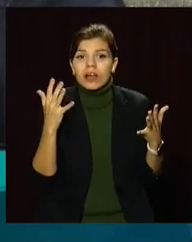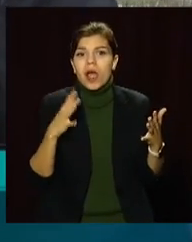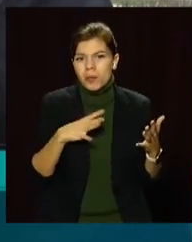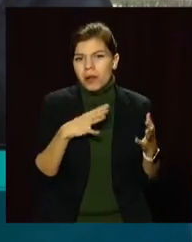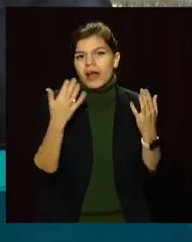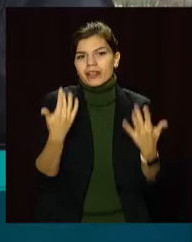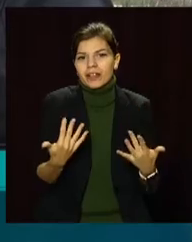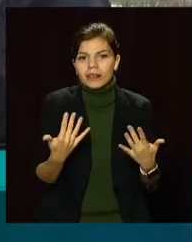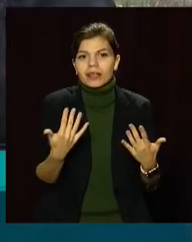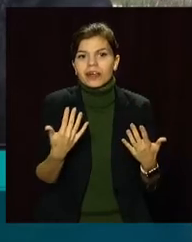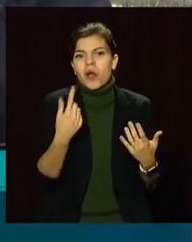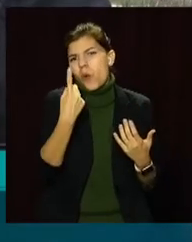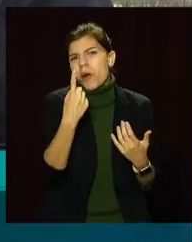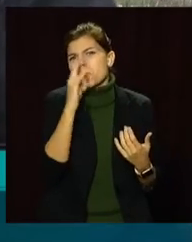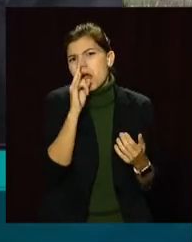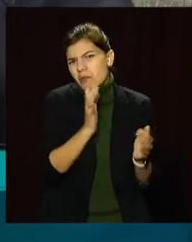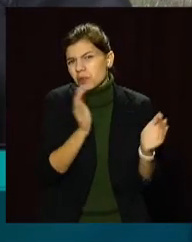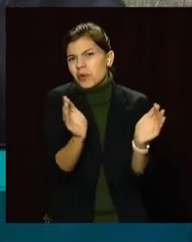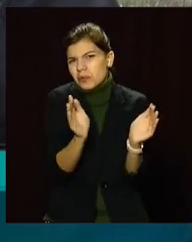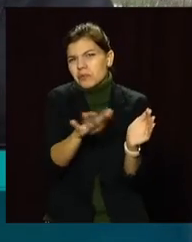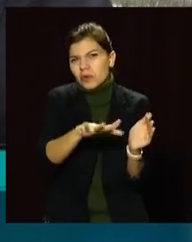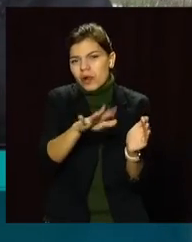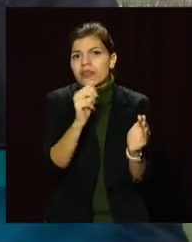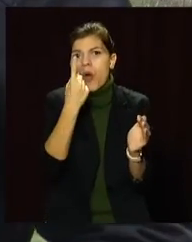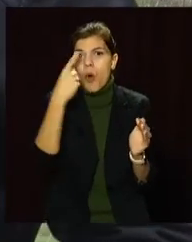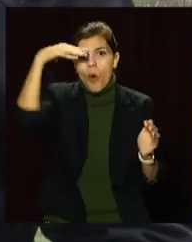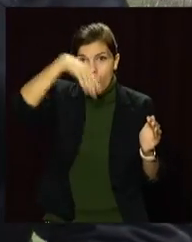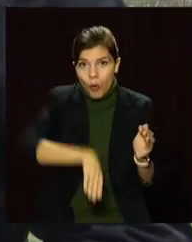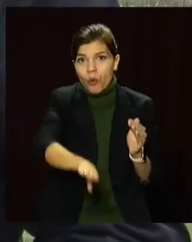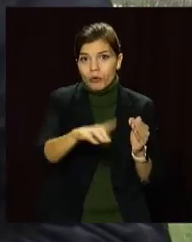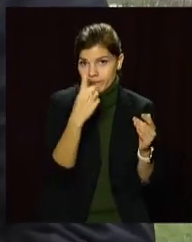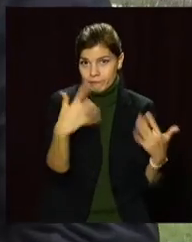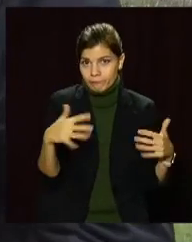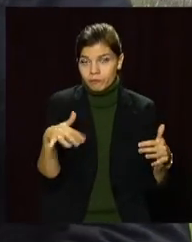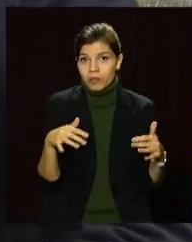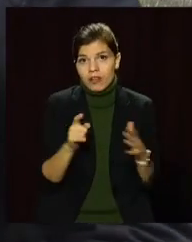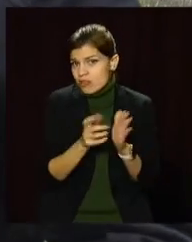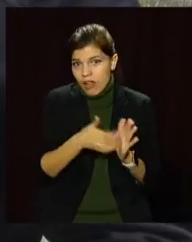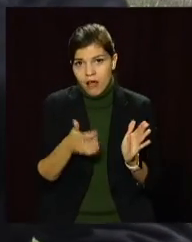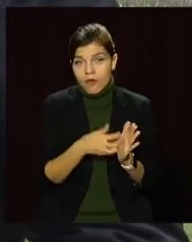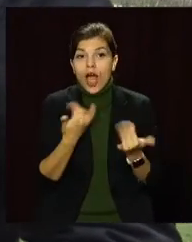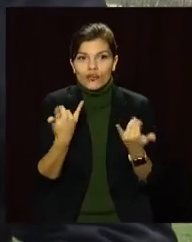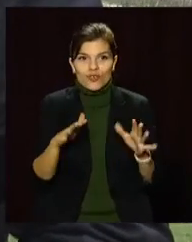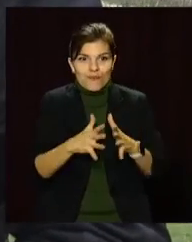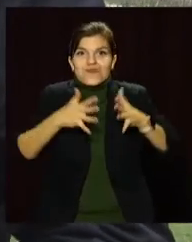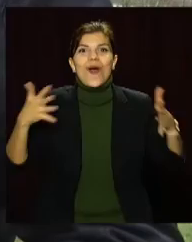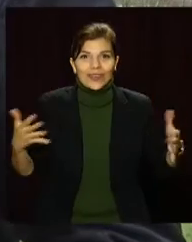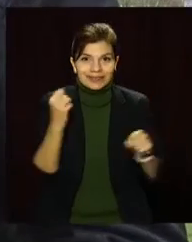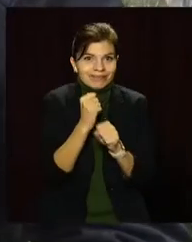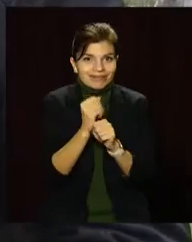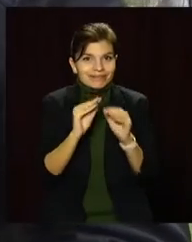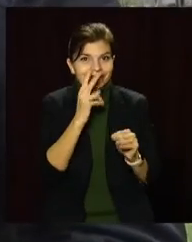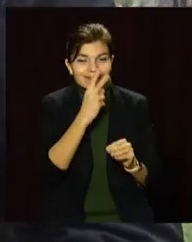маленький комплекс був на одну горку, але цього явно не вистачало. Зараз намного більше стало, і